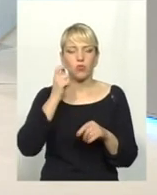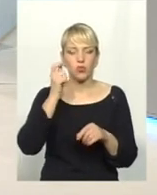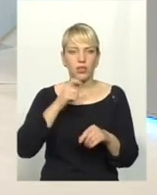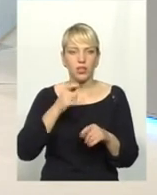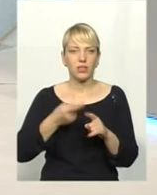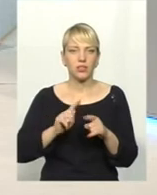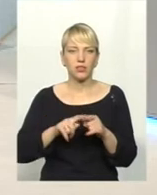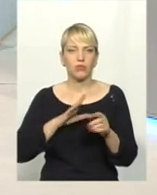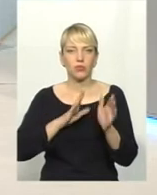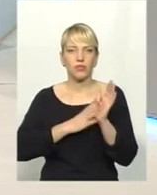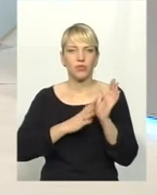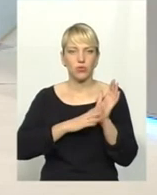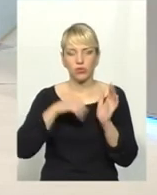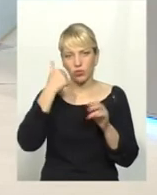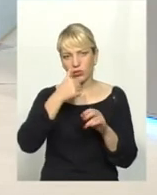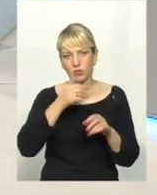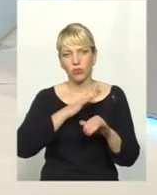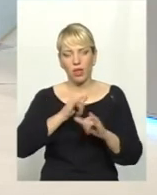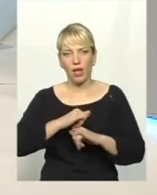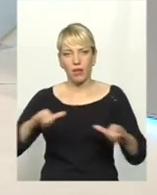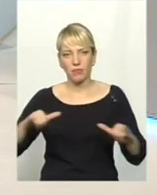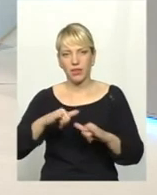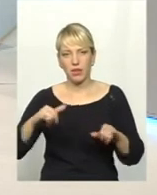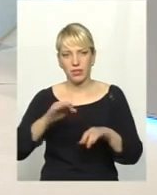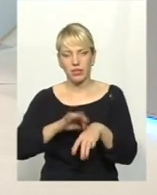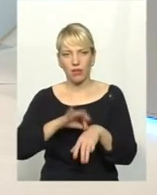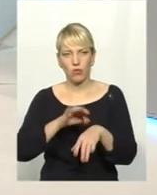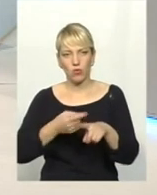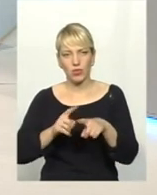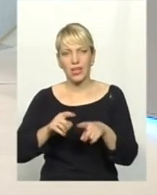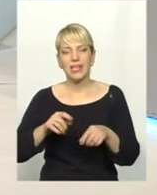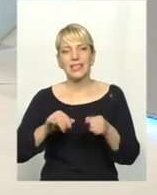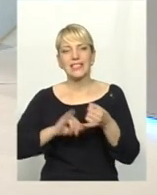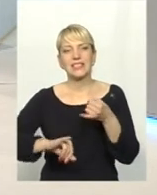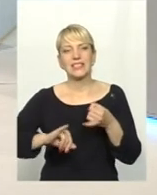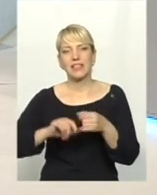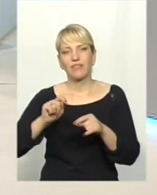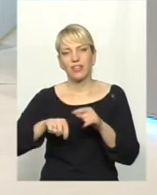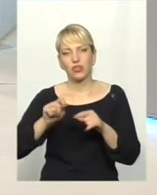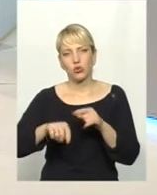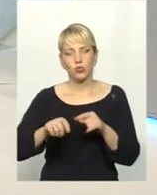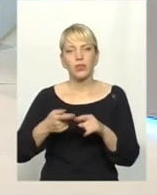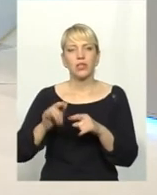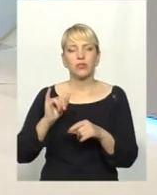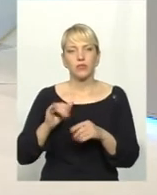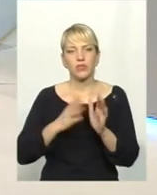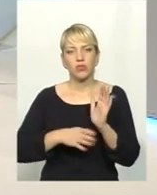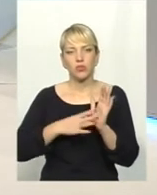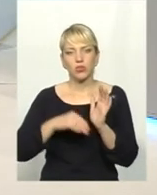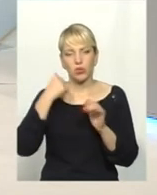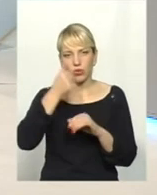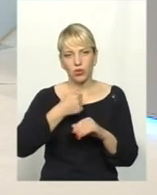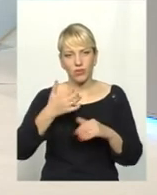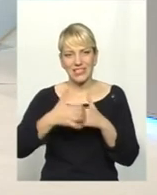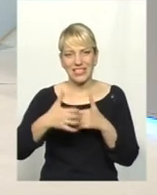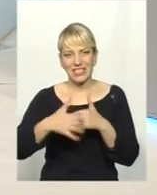90-х років, кінець 90-х років, середина кінець 90-х років, в